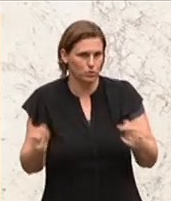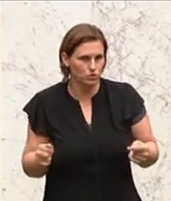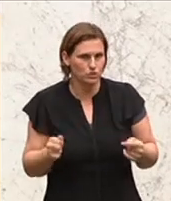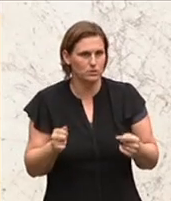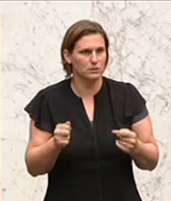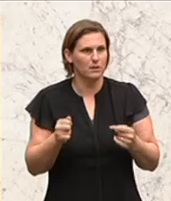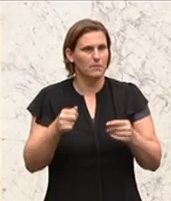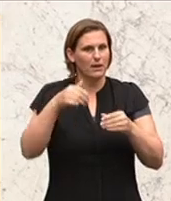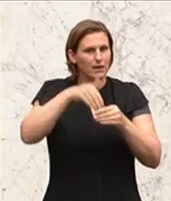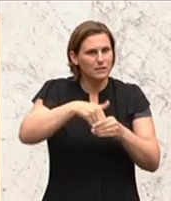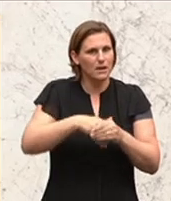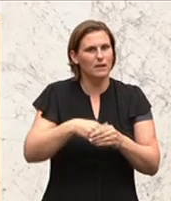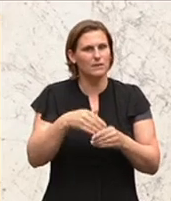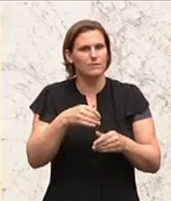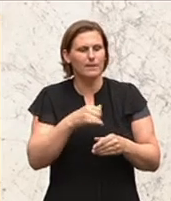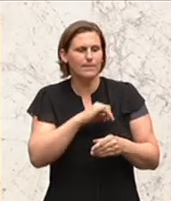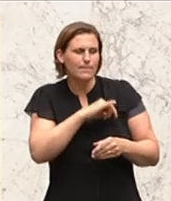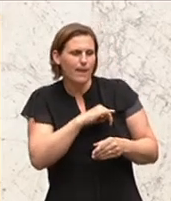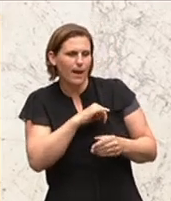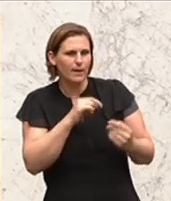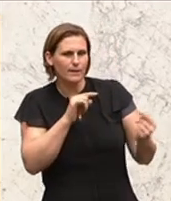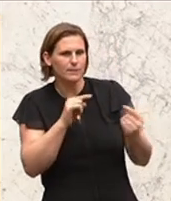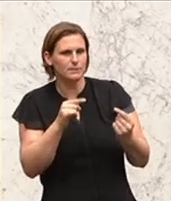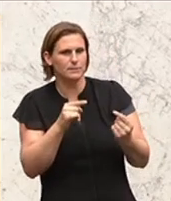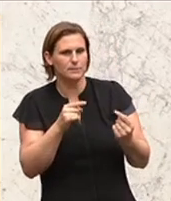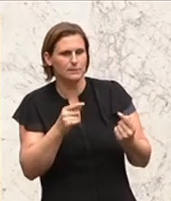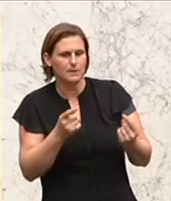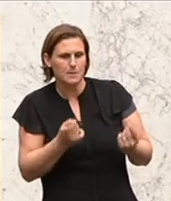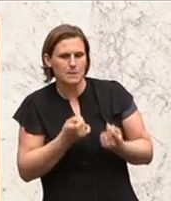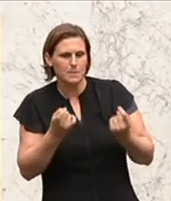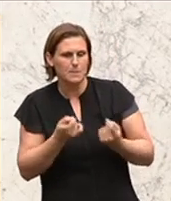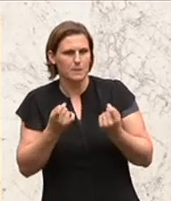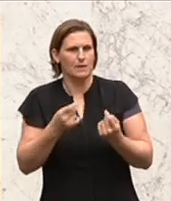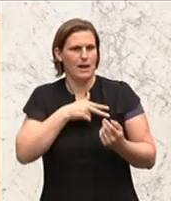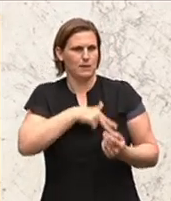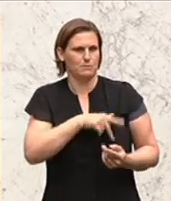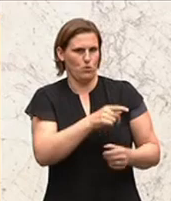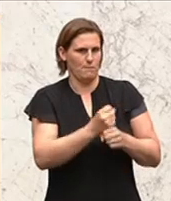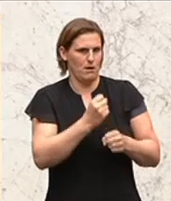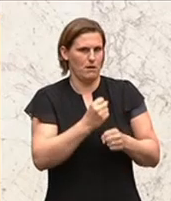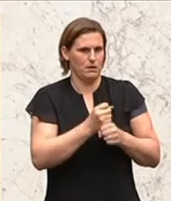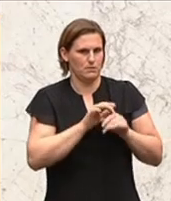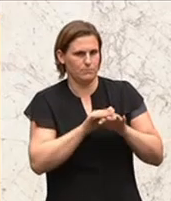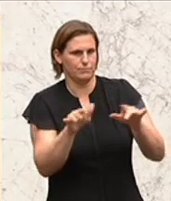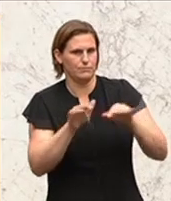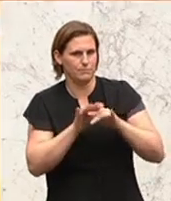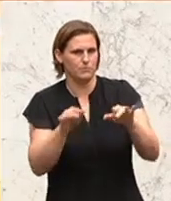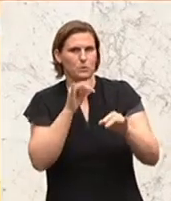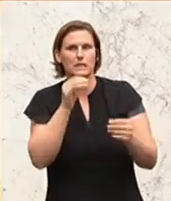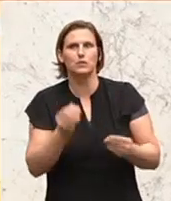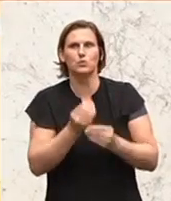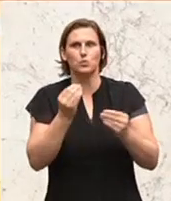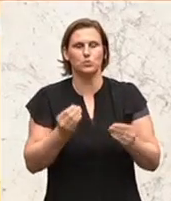anderes als eine einzige Neiddebatte, geschürt und gezündelt permanent von der SPÖ. Nicht deswegen, weil sie es